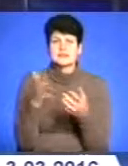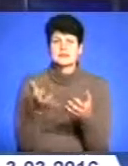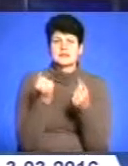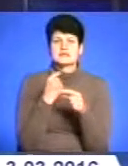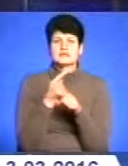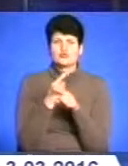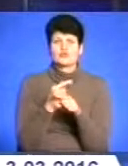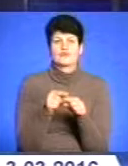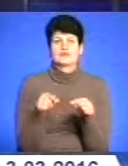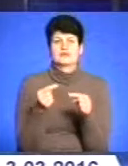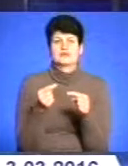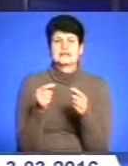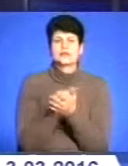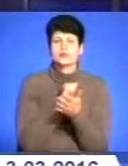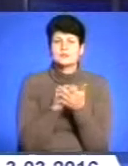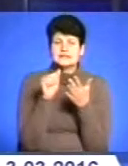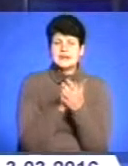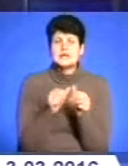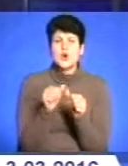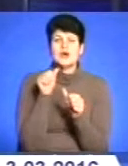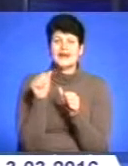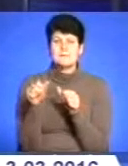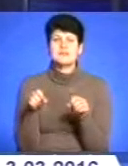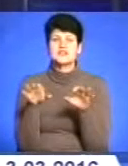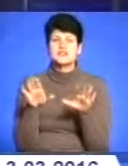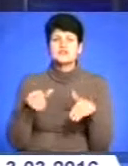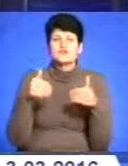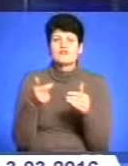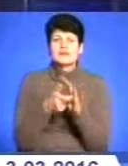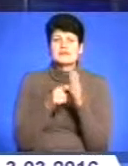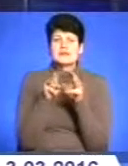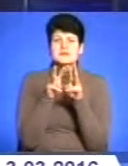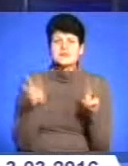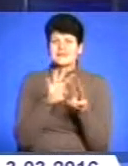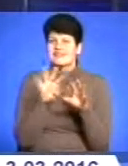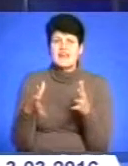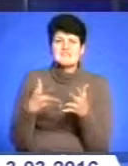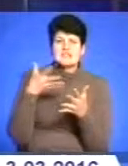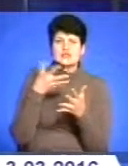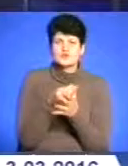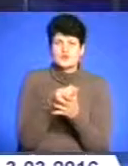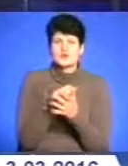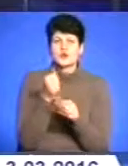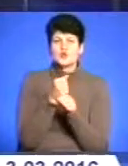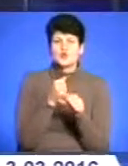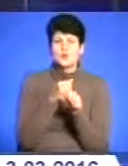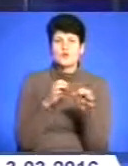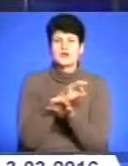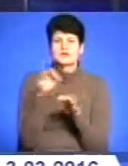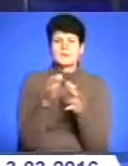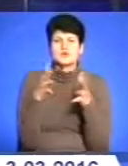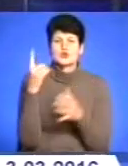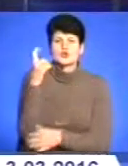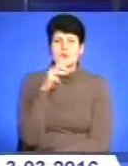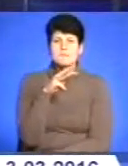відповідної документації. Окремим рішенням звернулися до Кабінету міністрів України з вимогою не фінансувати розробку проєкту вартістю понад 100 мільйонів гривень